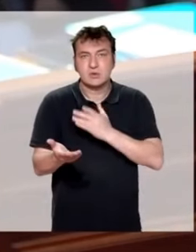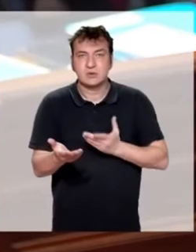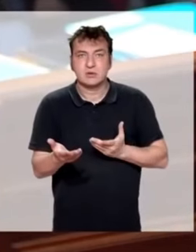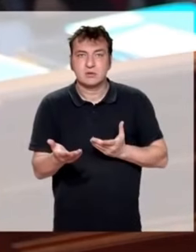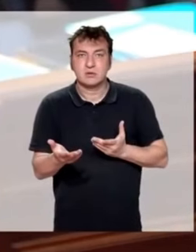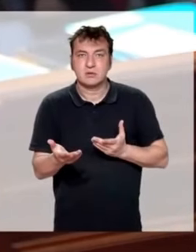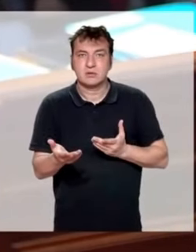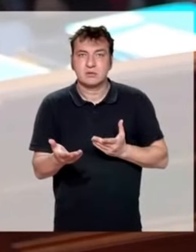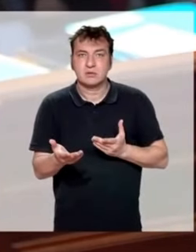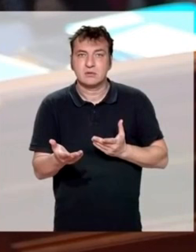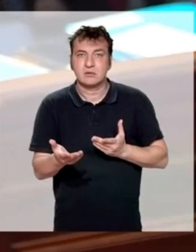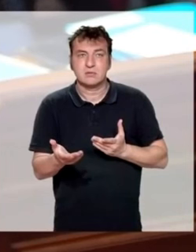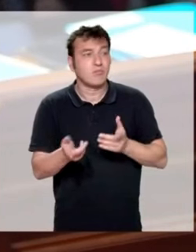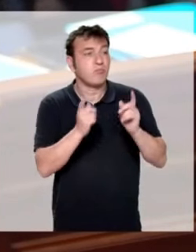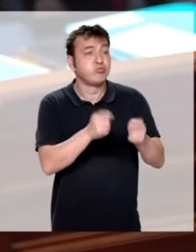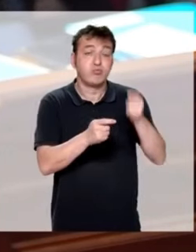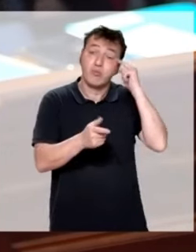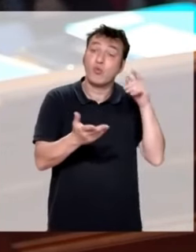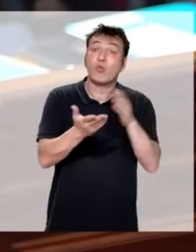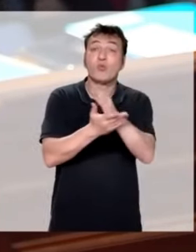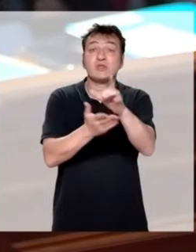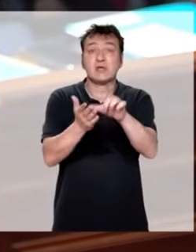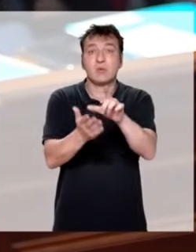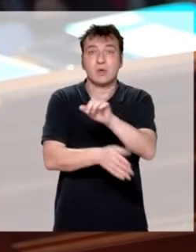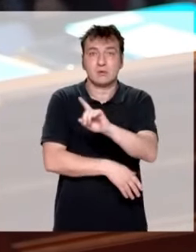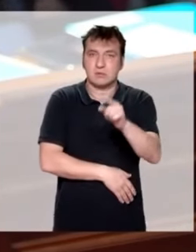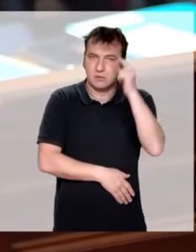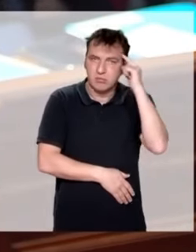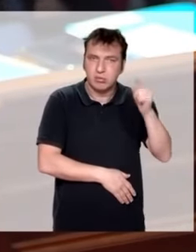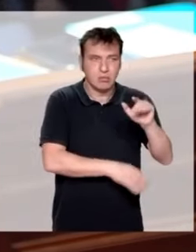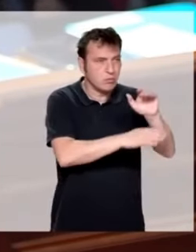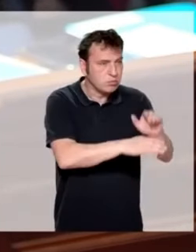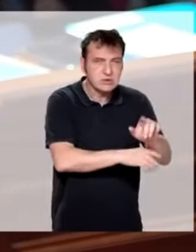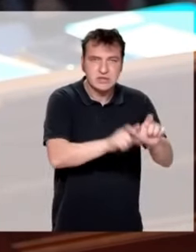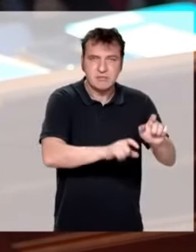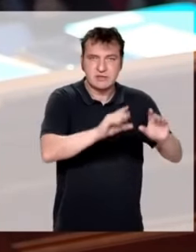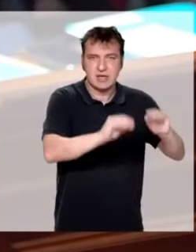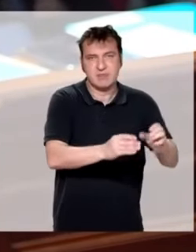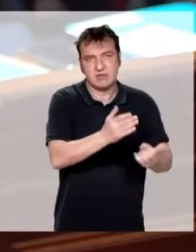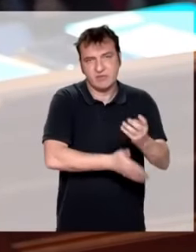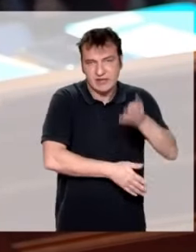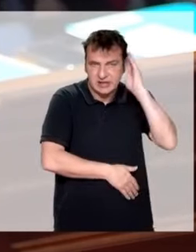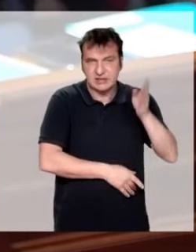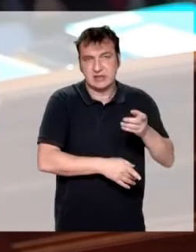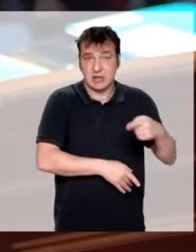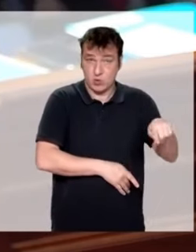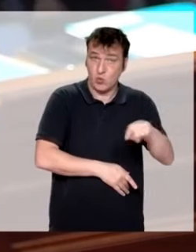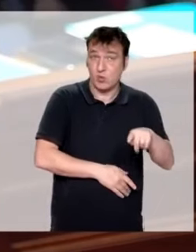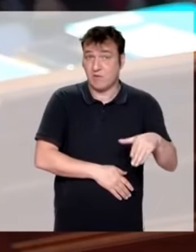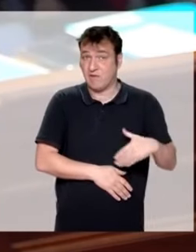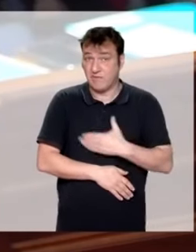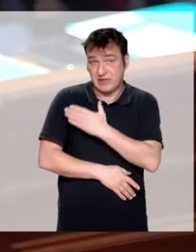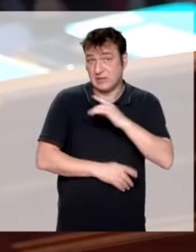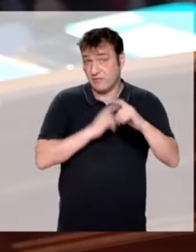instauré pour un projet de loi. L'état d'urgence est instauré pour protéger les Calédoniens qui sont victimes de ces violences depuis